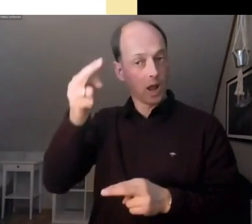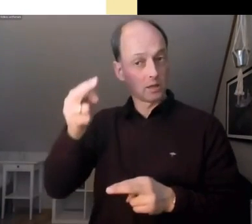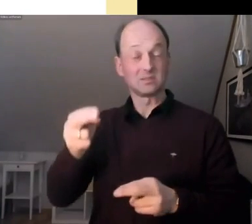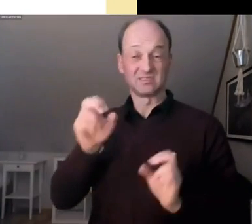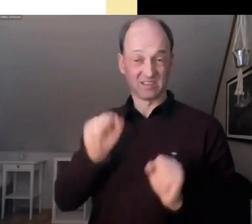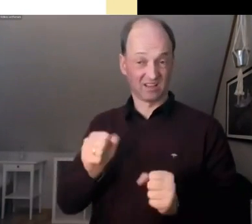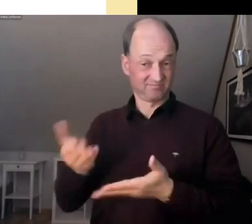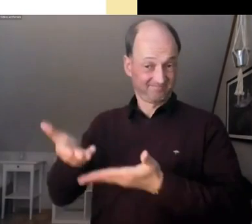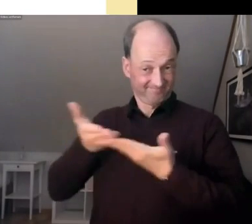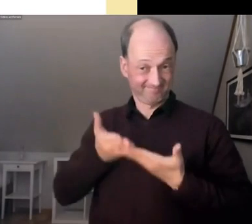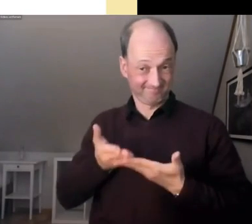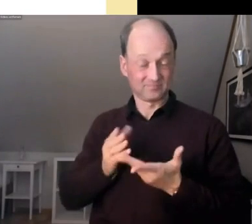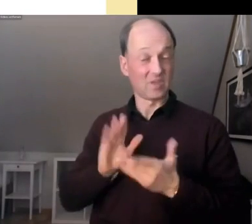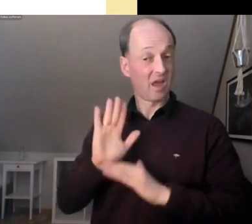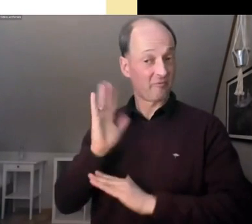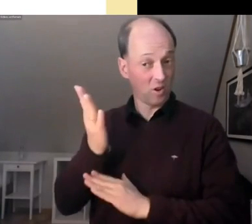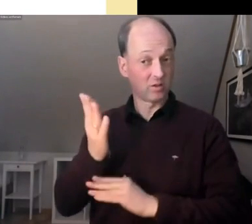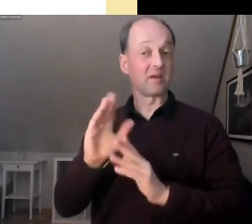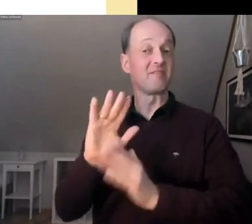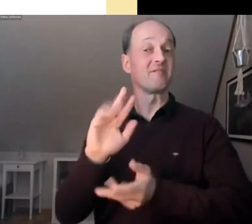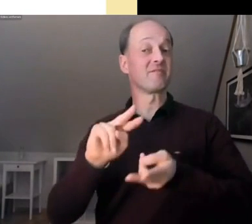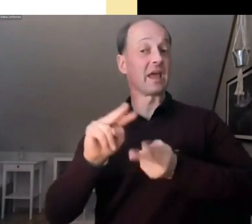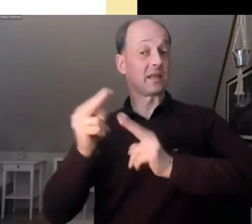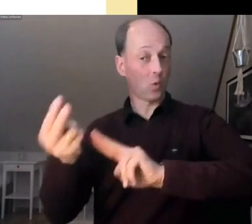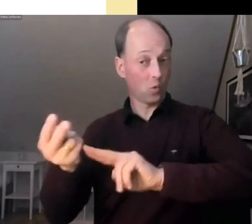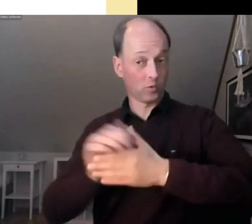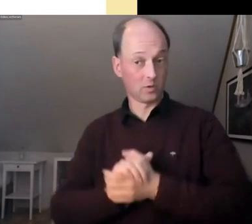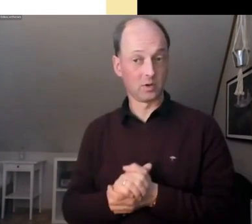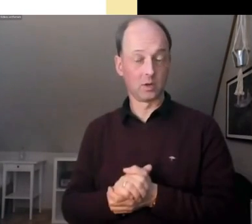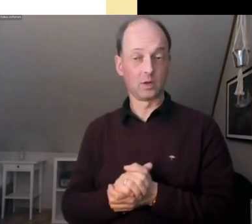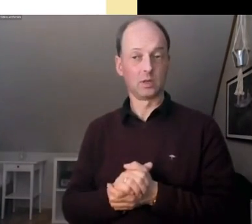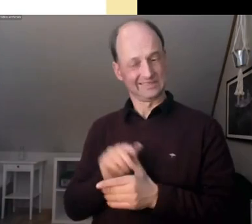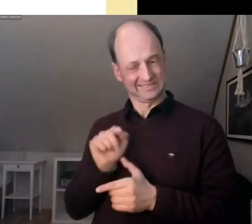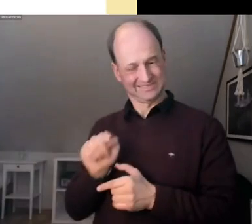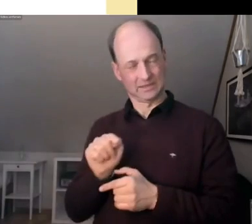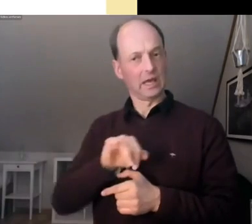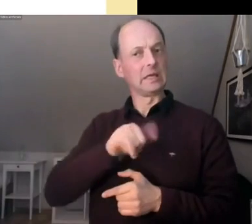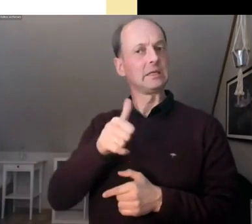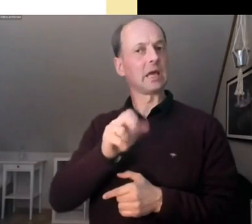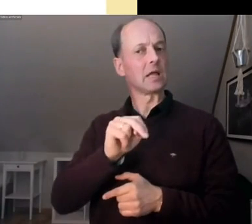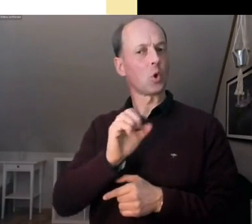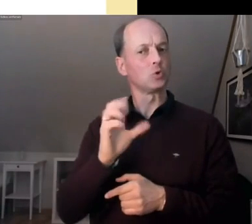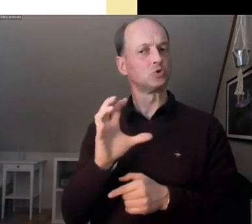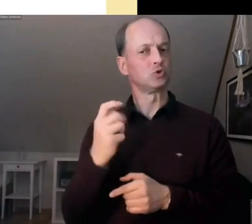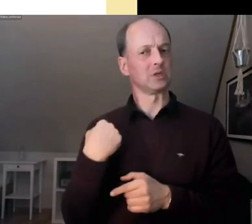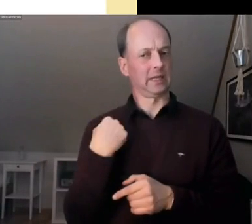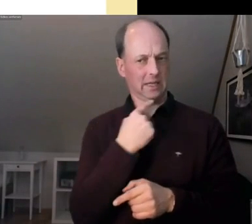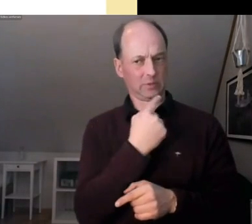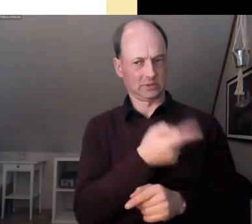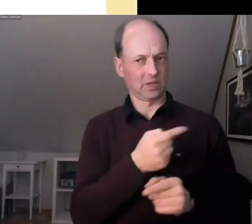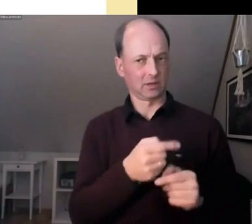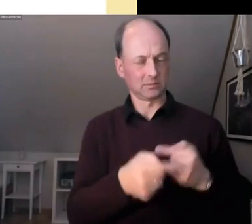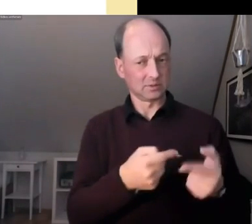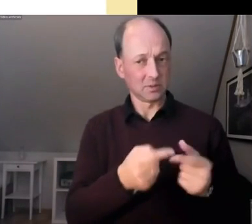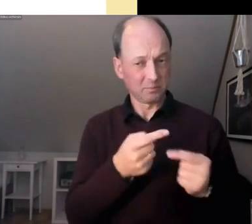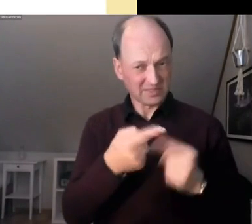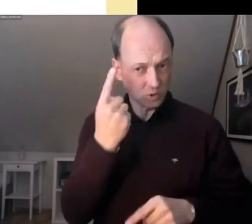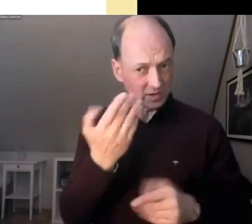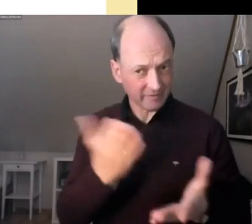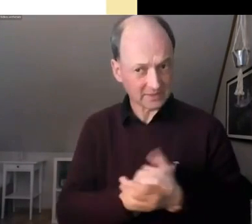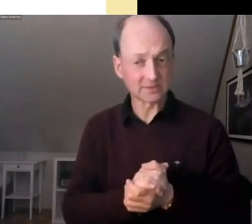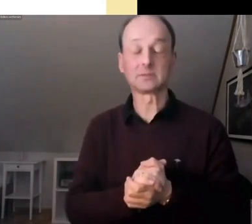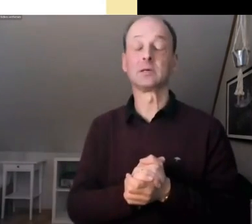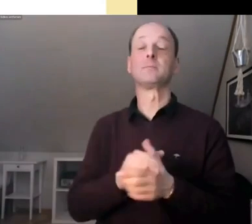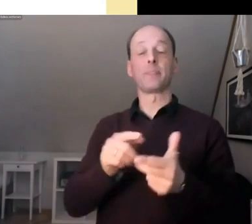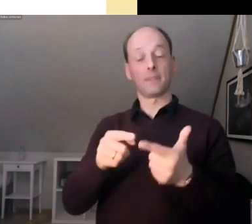können. Also was ist das Besondere an diesem Prozess, den Janosch schon umrissen hat? Dann das zweite, welche Faktoren sind